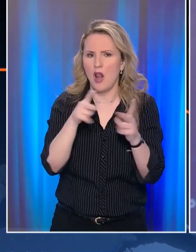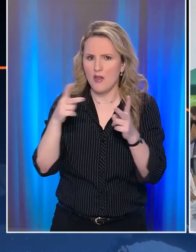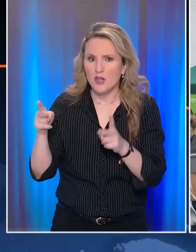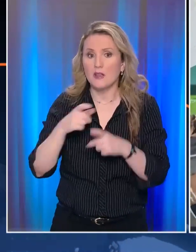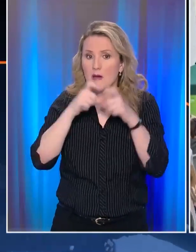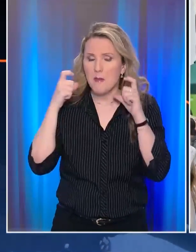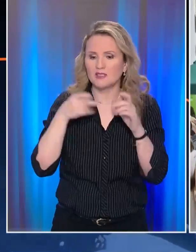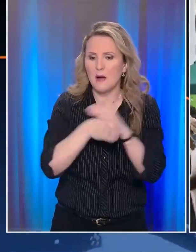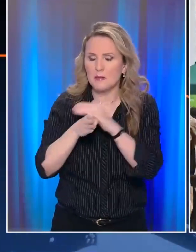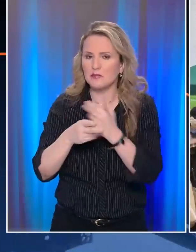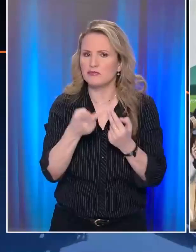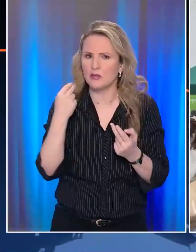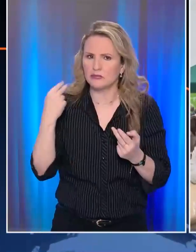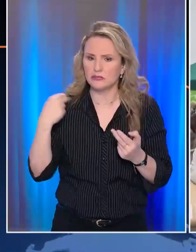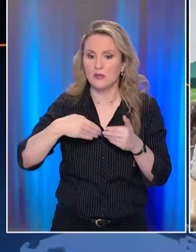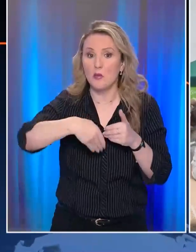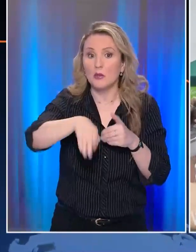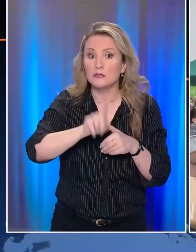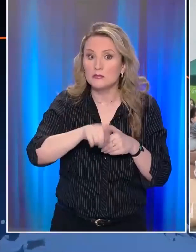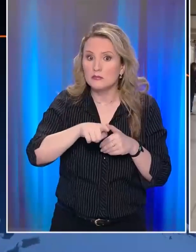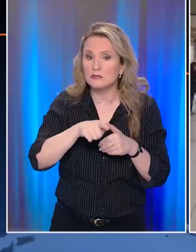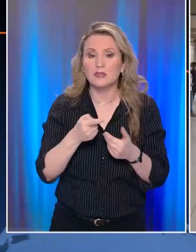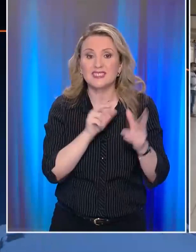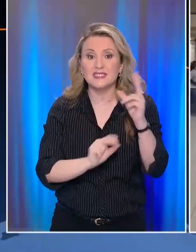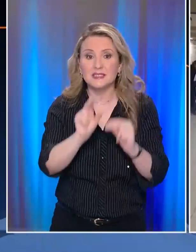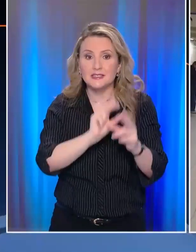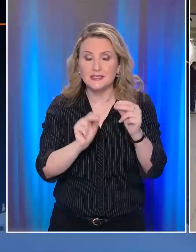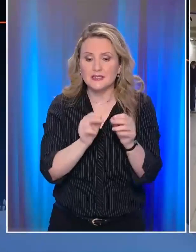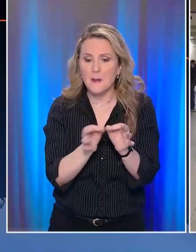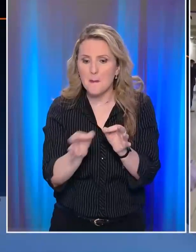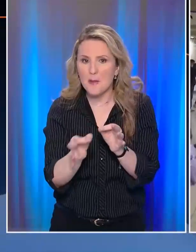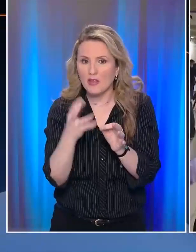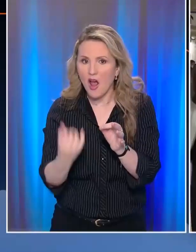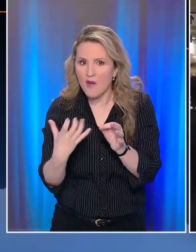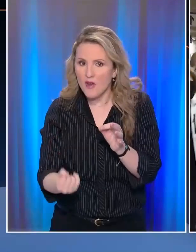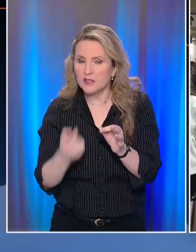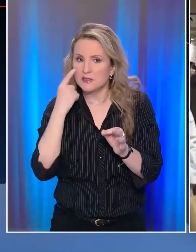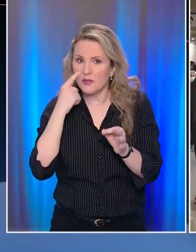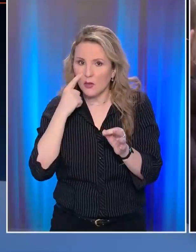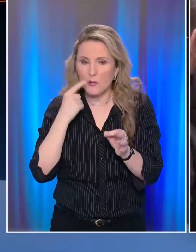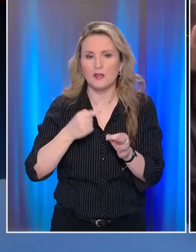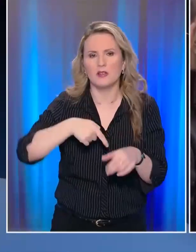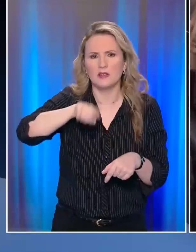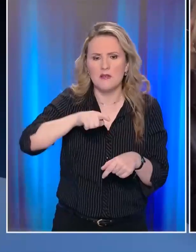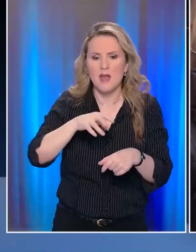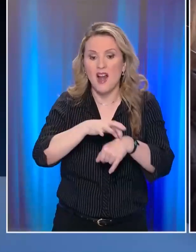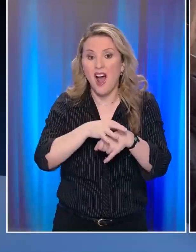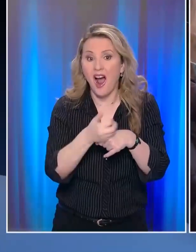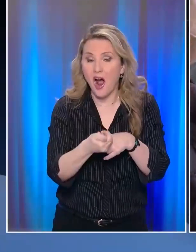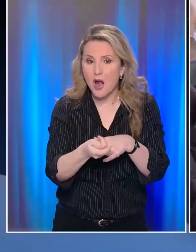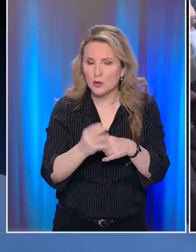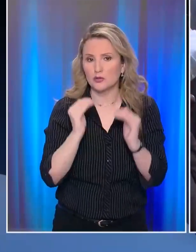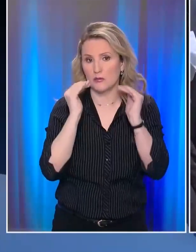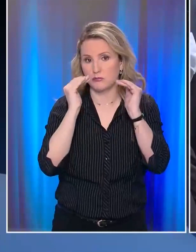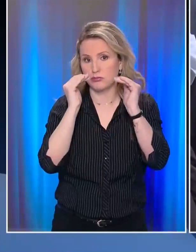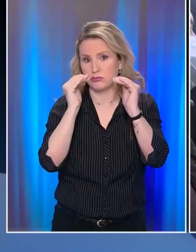Μέσα στις επόμενες ημέρες θα τεθεί επιτάπητος υπεραιτέρω χαλάρωση των μέτρων Και ενώ τα ημερήσια κρούσματα κορονοϊού παραμένουν σε